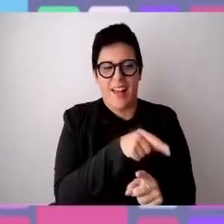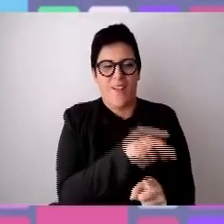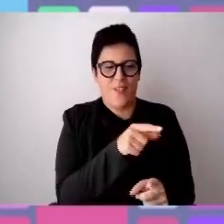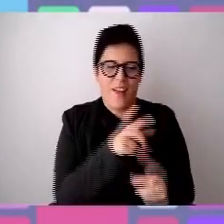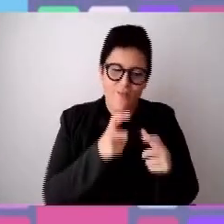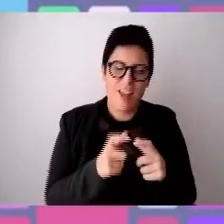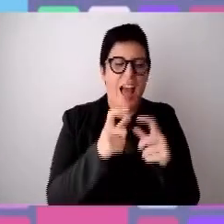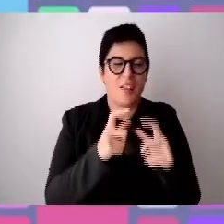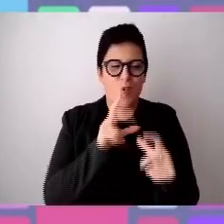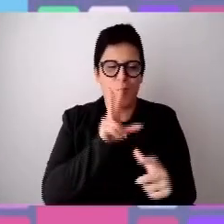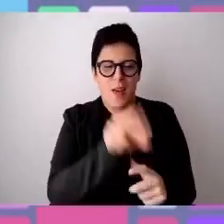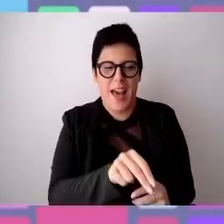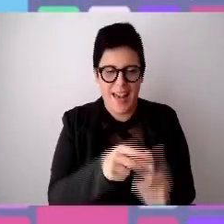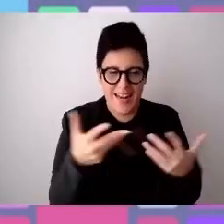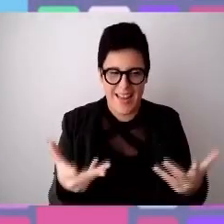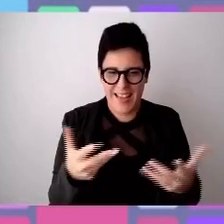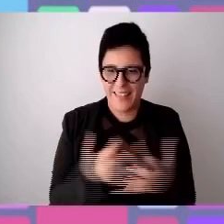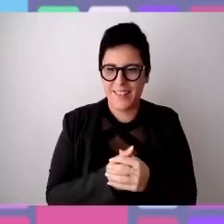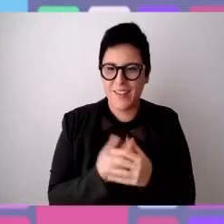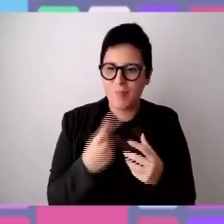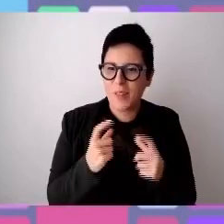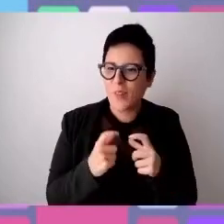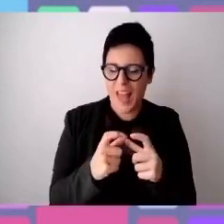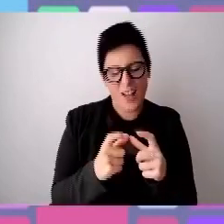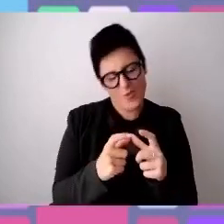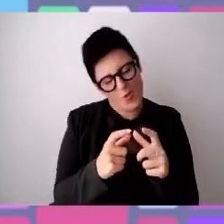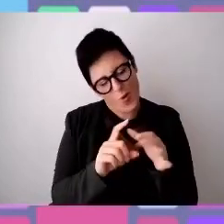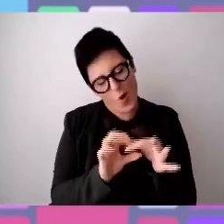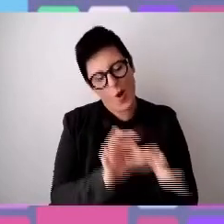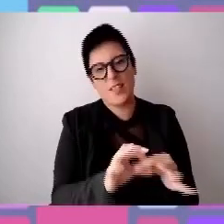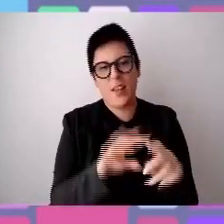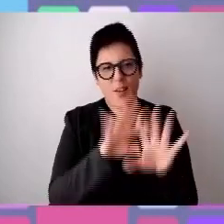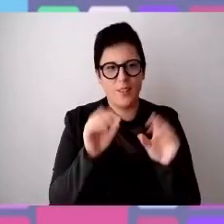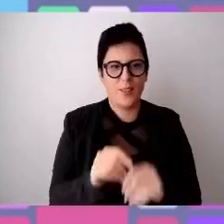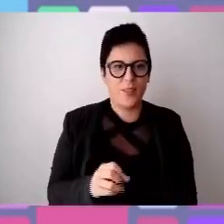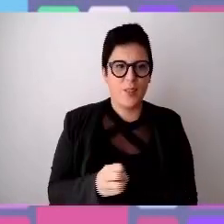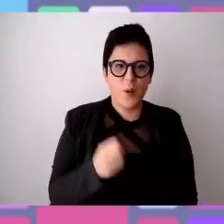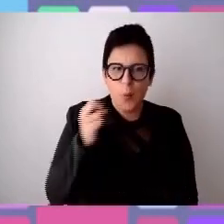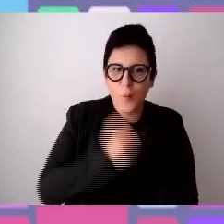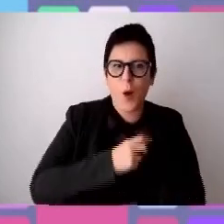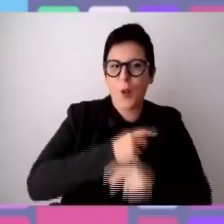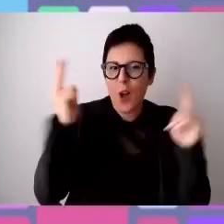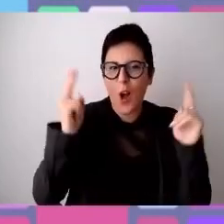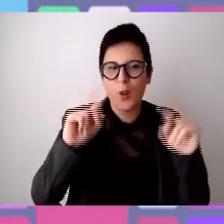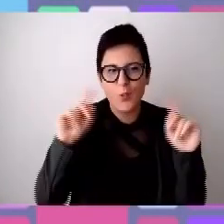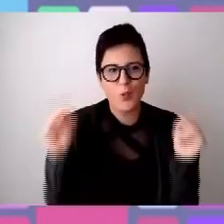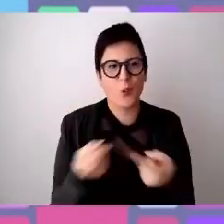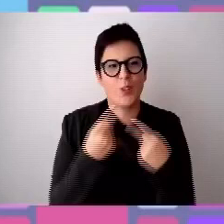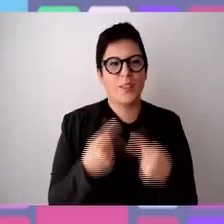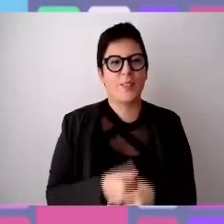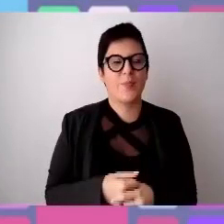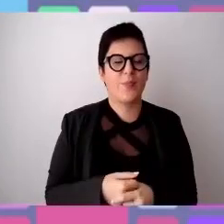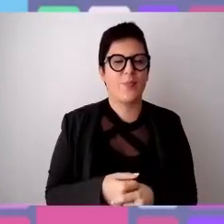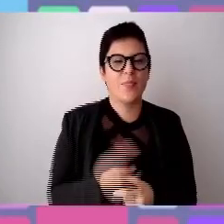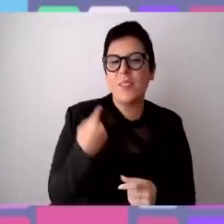bellissime implicazioni, sta provocando. Certo, buongiorno a tutti. Io e Luca abbiamo trovato nella